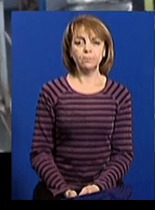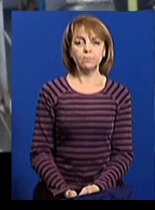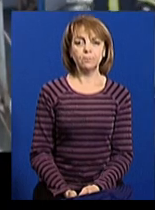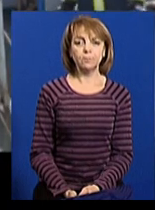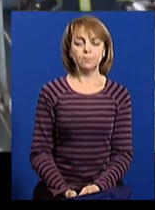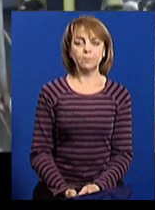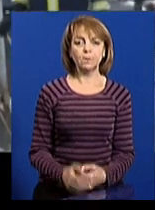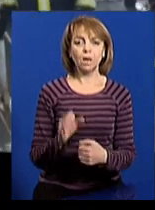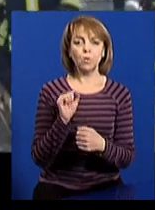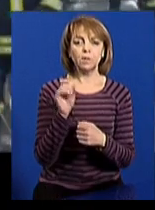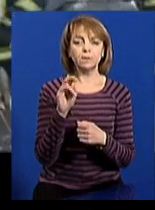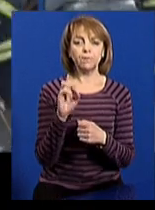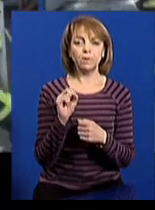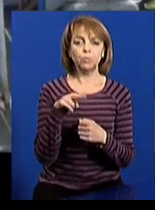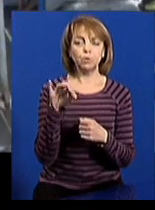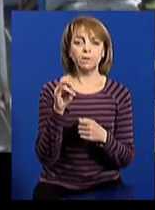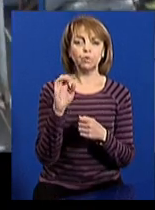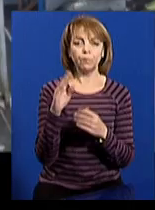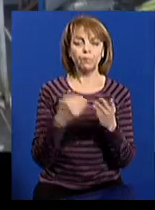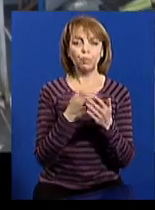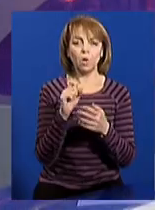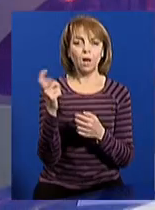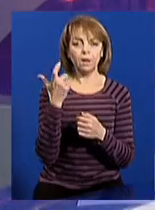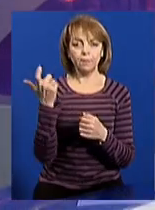Альона Рязанцева, Дмитро Денисов, новини Йогохарків.